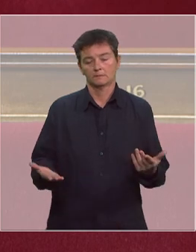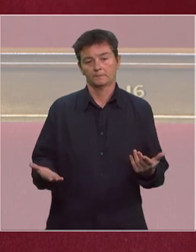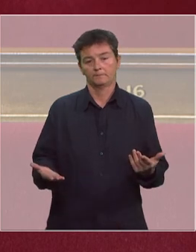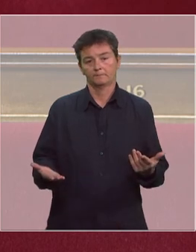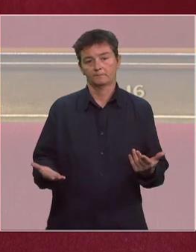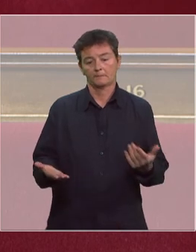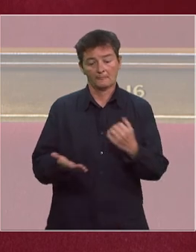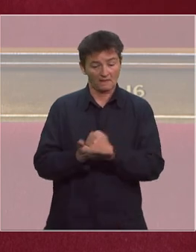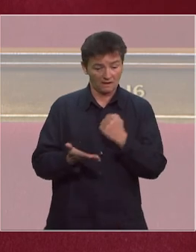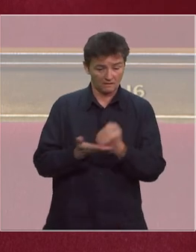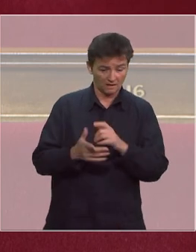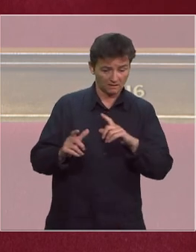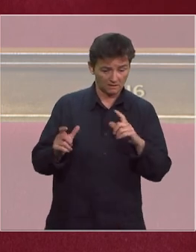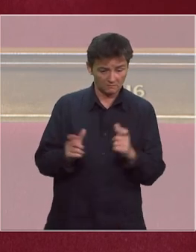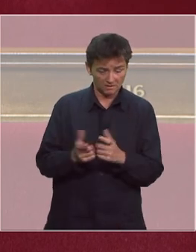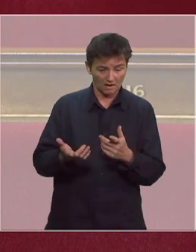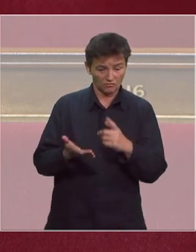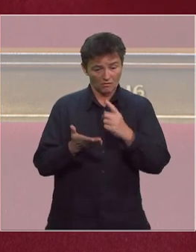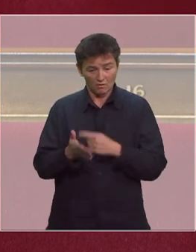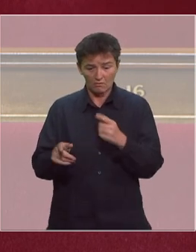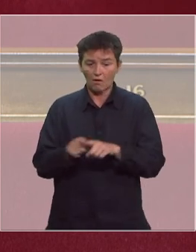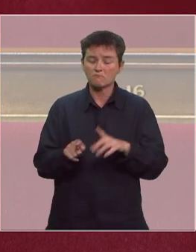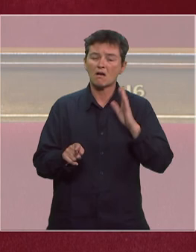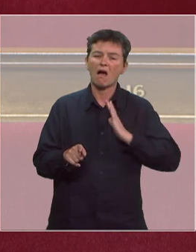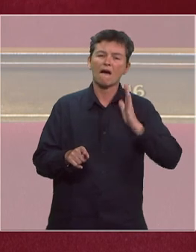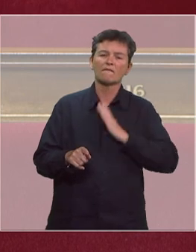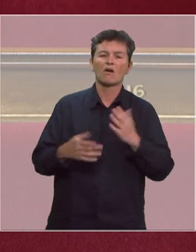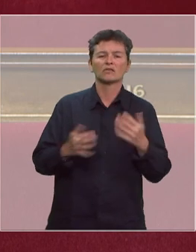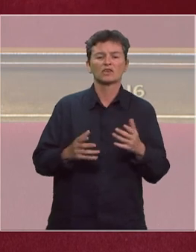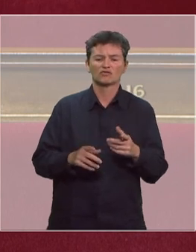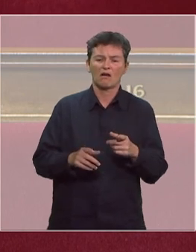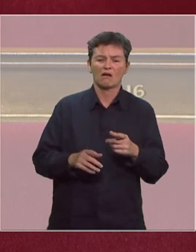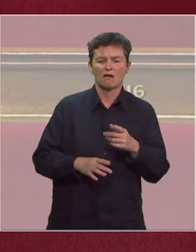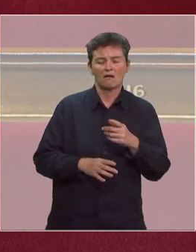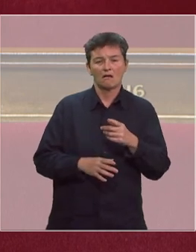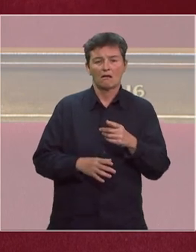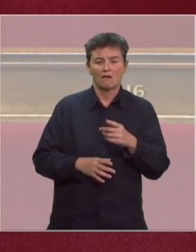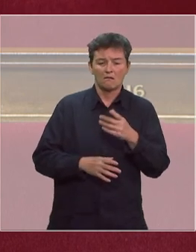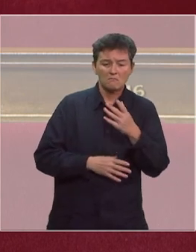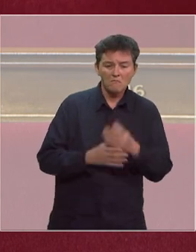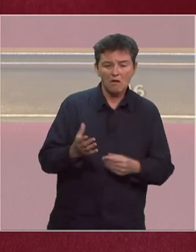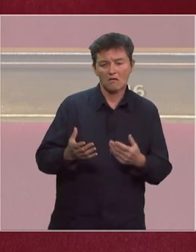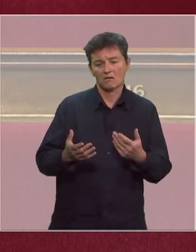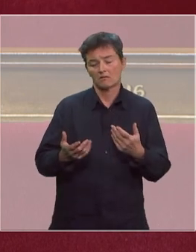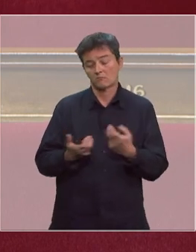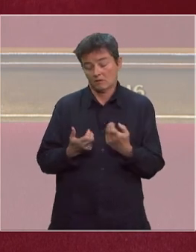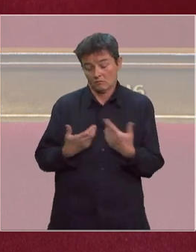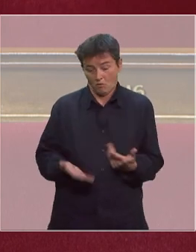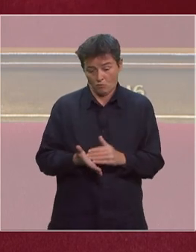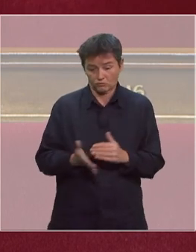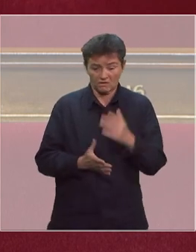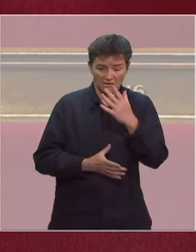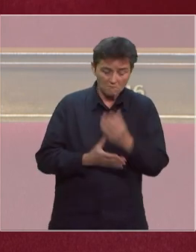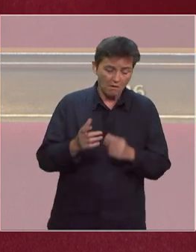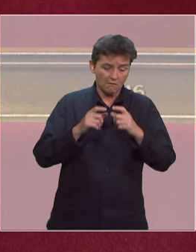avec les tests de dépistage le même manque d'anticipation et la même situation de pénurie que nous connaissons encore aujourd'hui